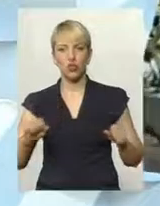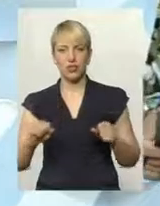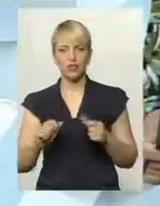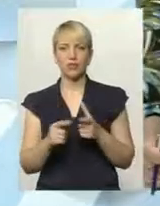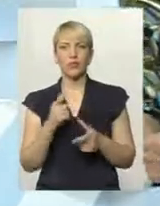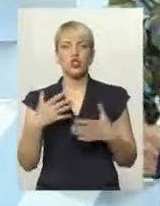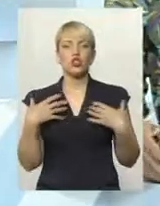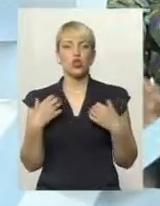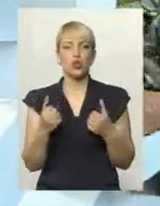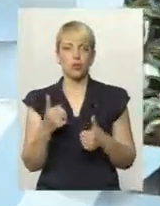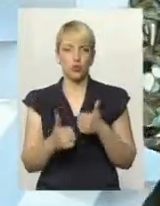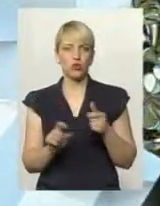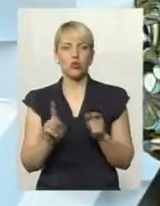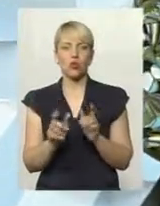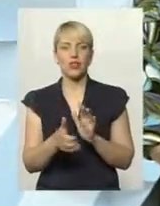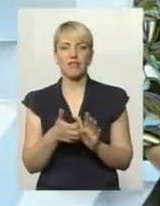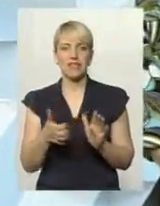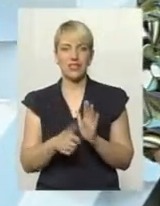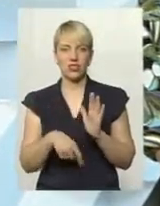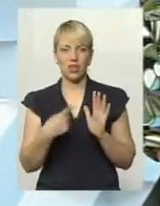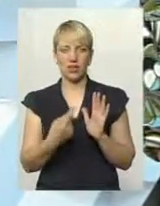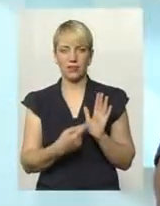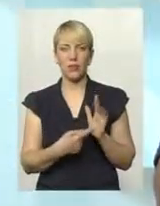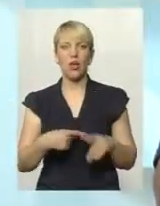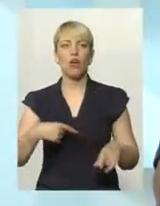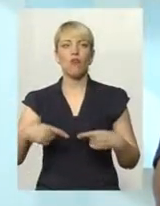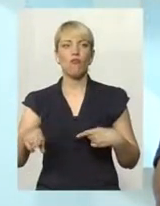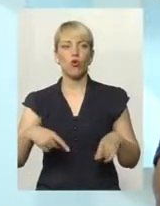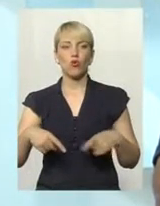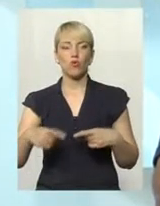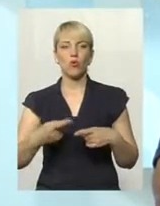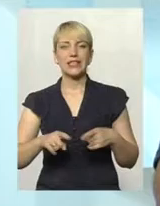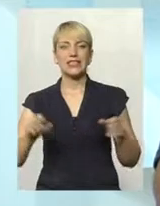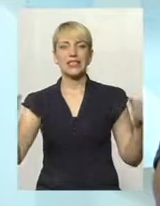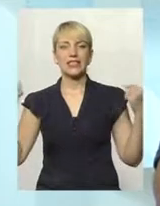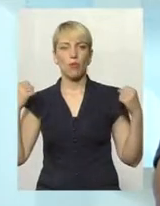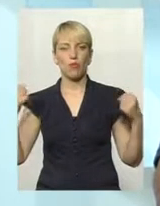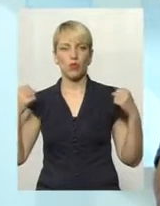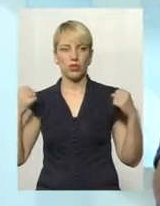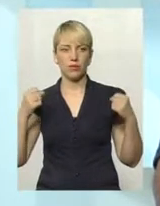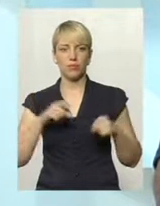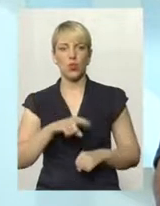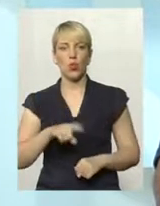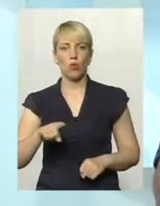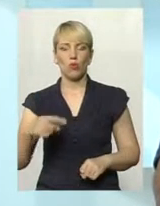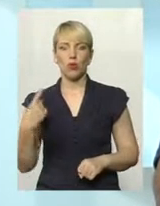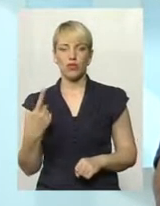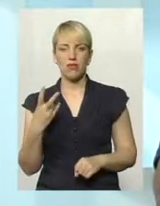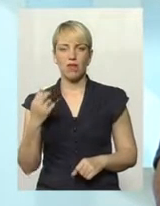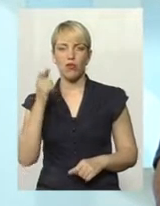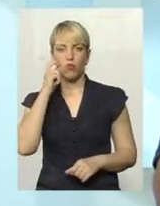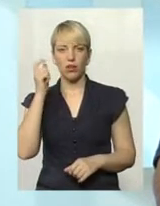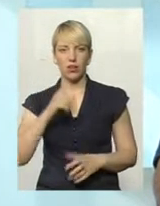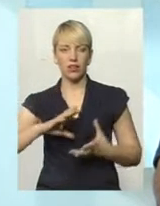конкуренції. Чого не вистачає? Ну, мабуть, футбол – це спорт номер один на Україні, на всьому